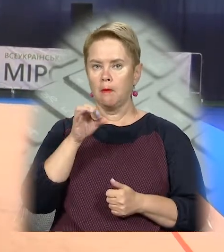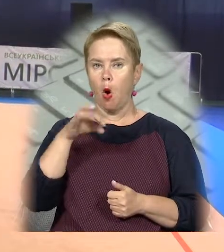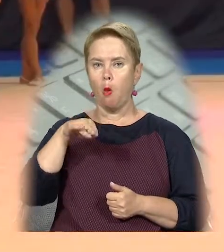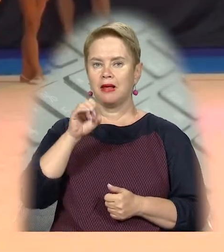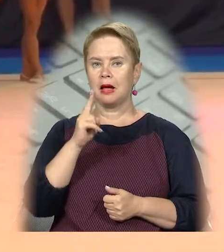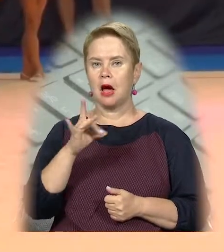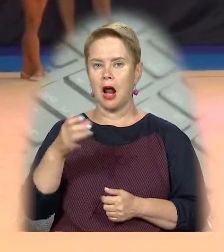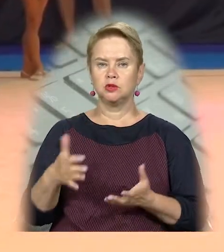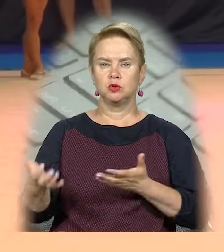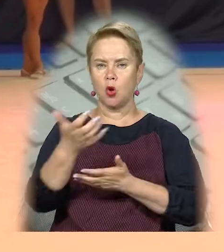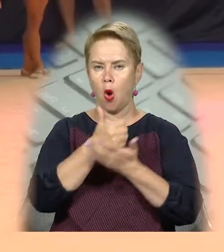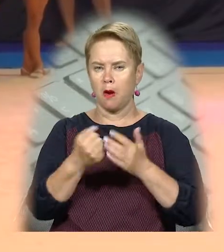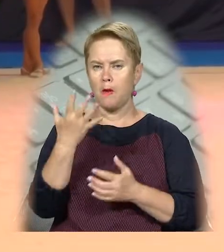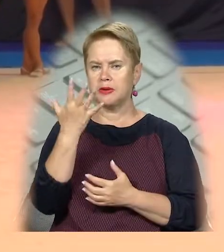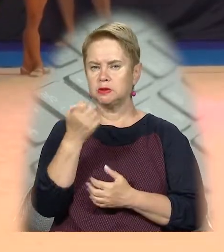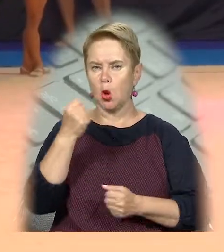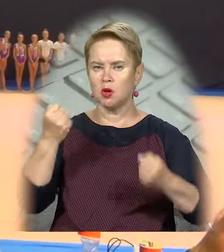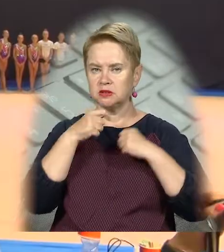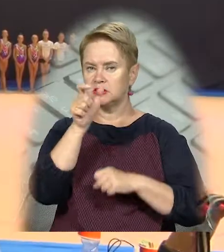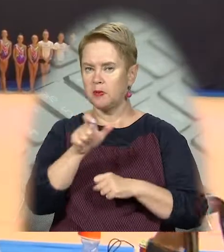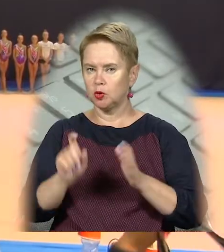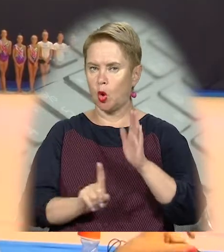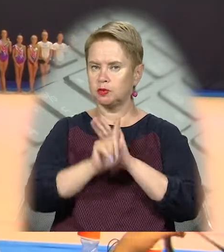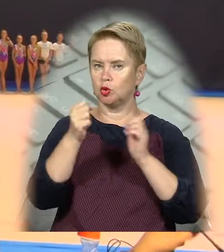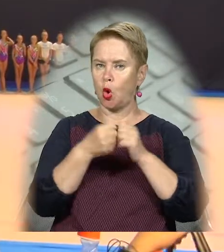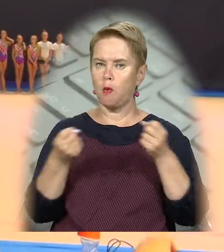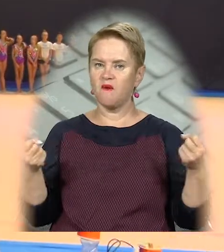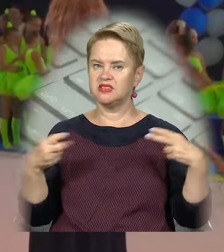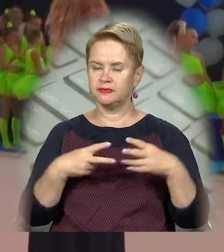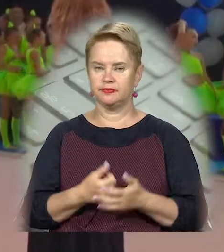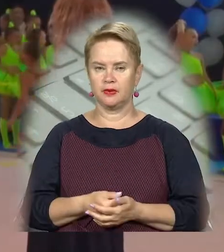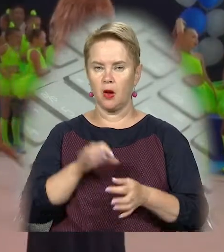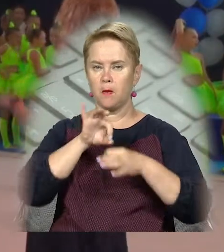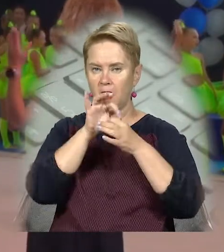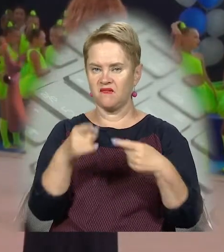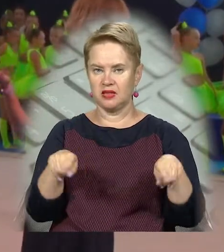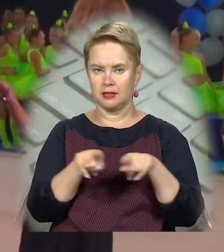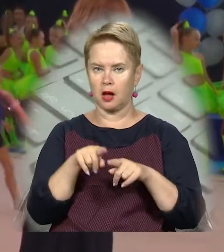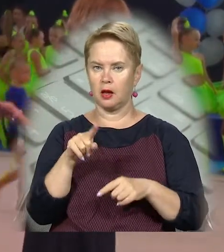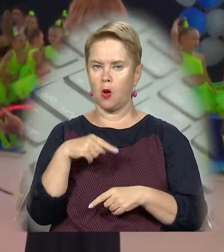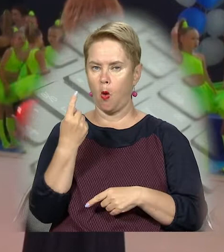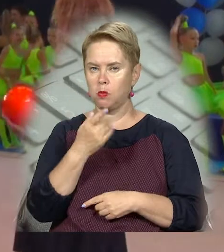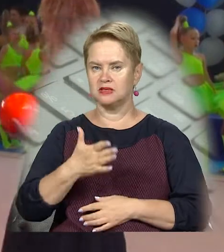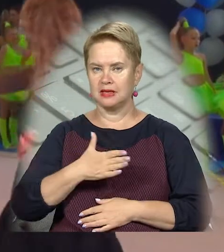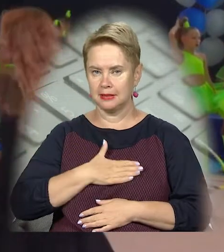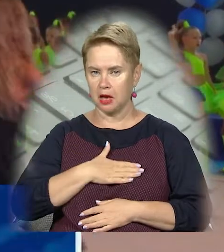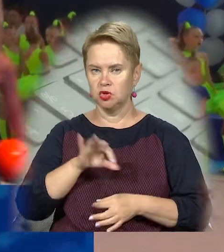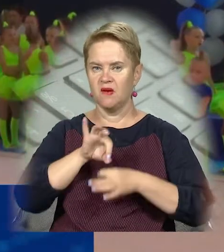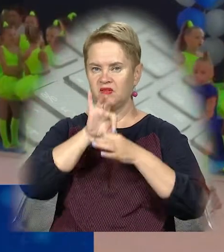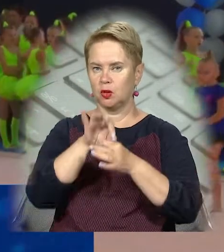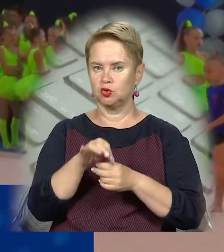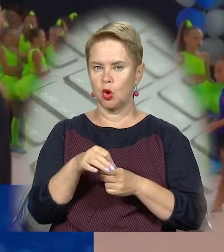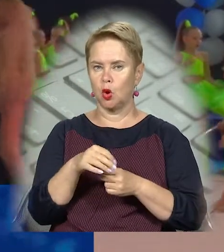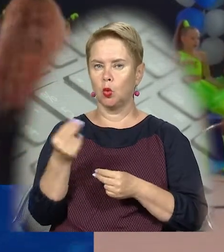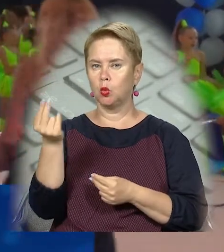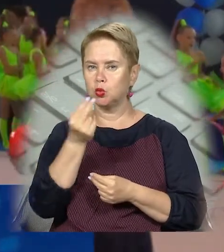Open Car зібрав понад п'ятсот спортсменок від початківців до професіоналів. Проводити в такій області, як наша, яка ведуща